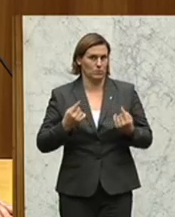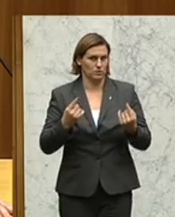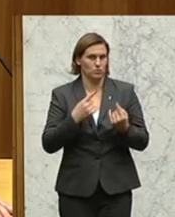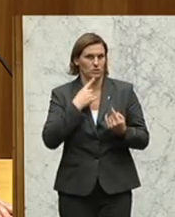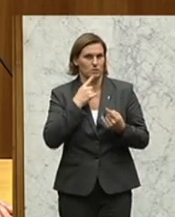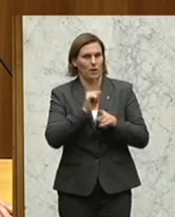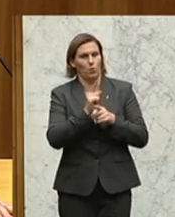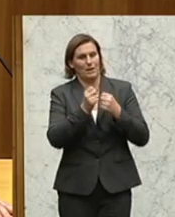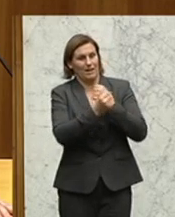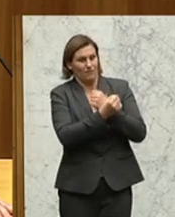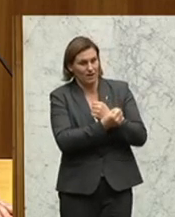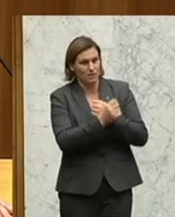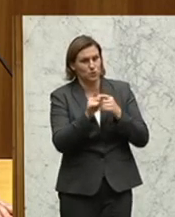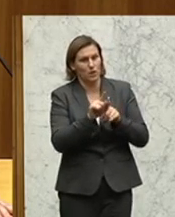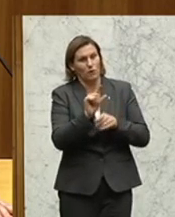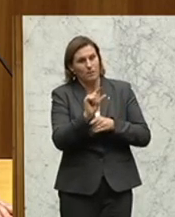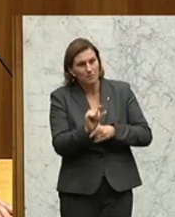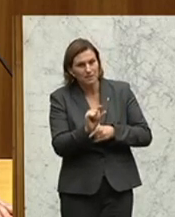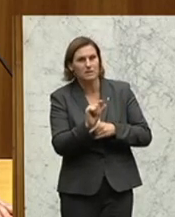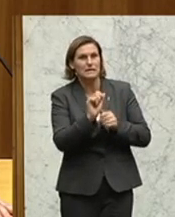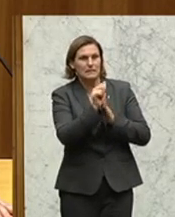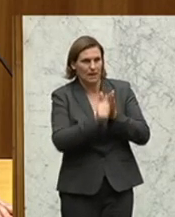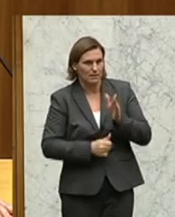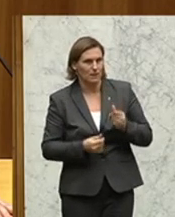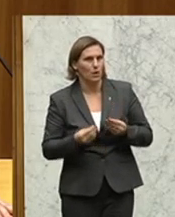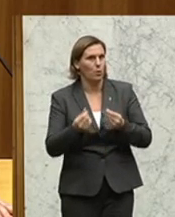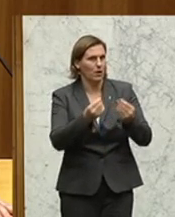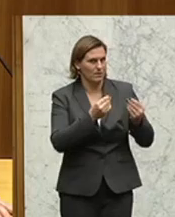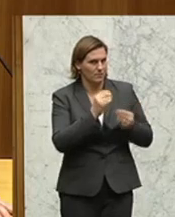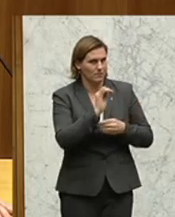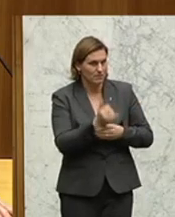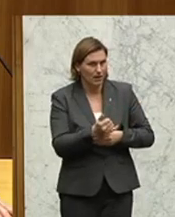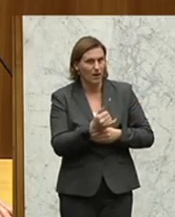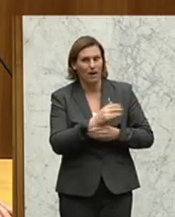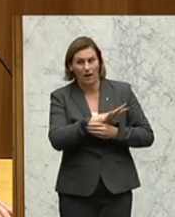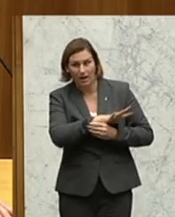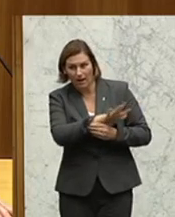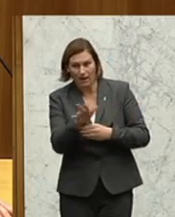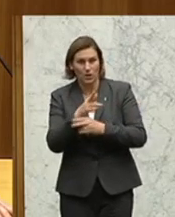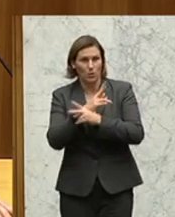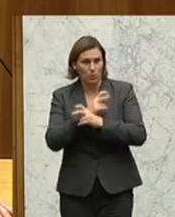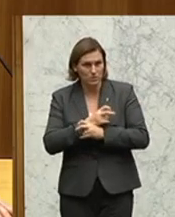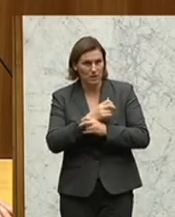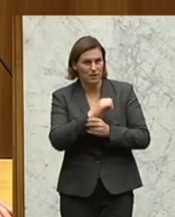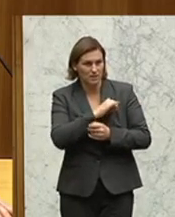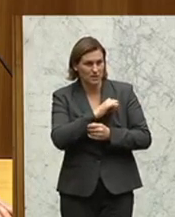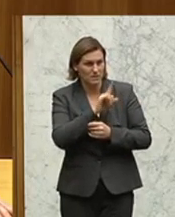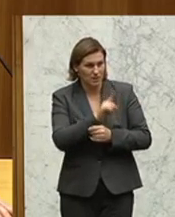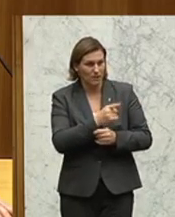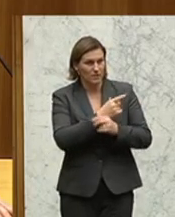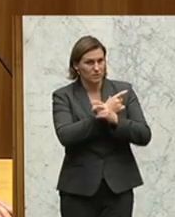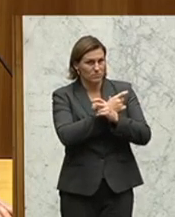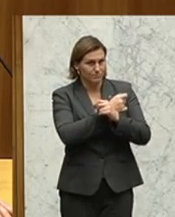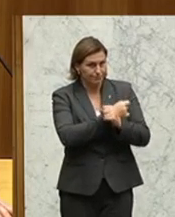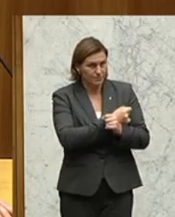dass man sagt, auch in einem Gefängnis soll ein Mindestmaß an Qualitätsstandard vorhanden sein, hat ein Interesse, dass jene, die aus der Strafhaft entlassen